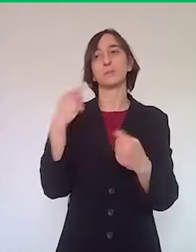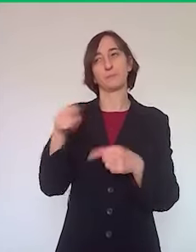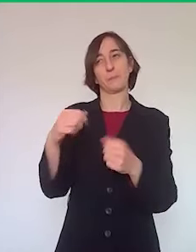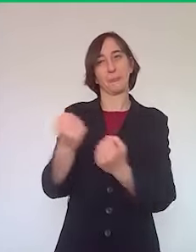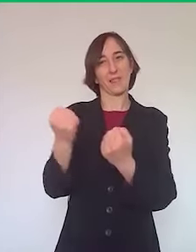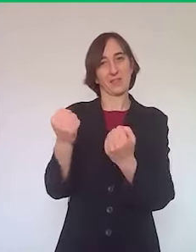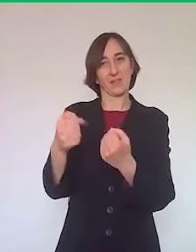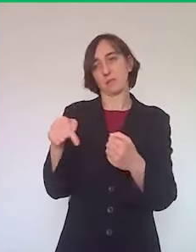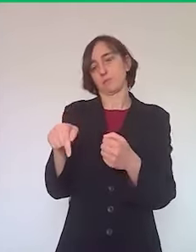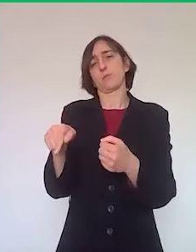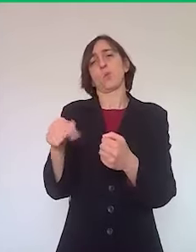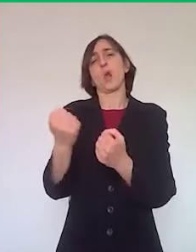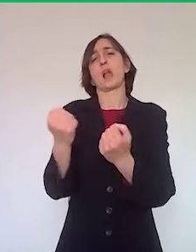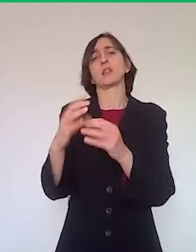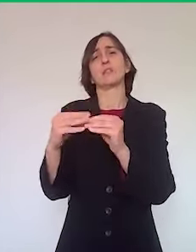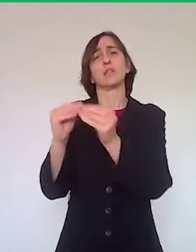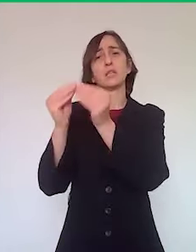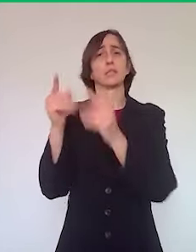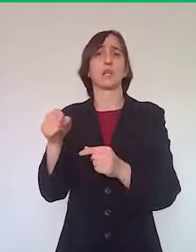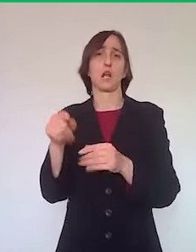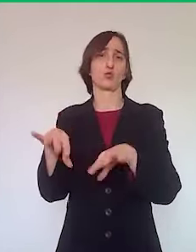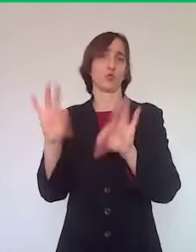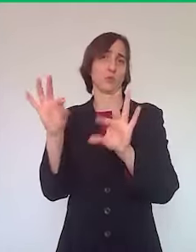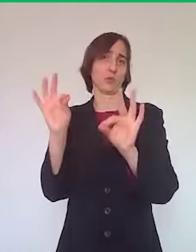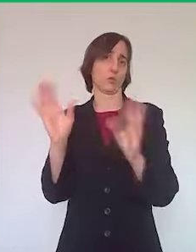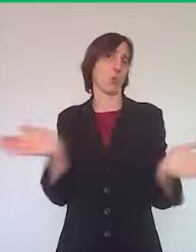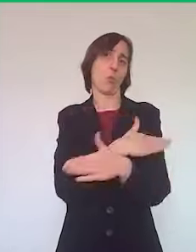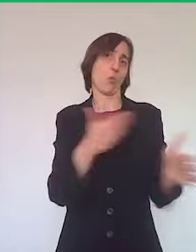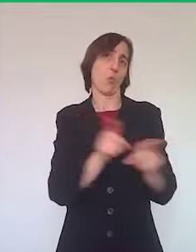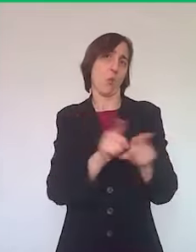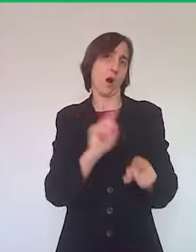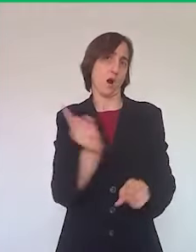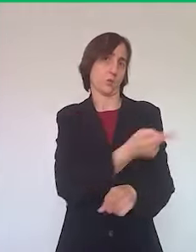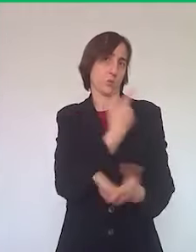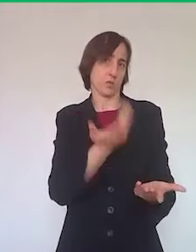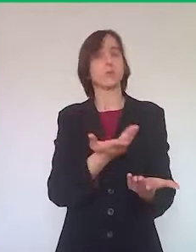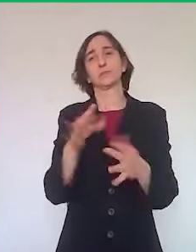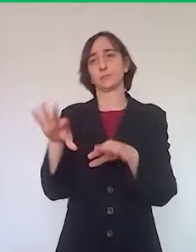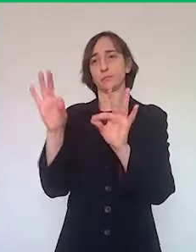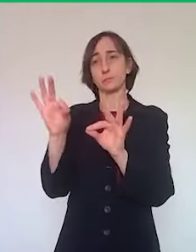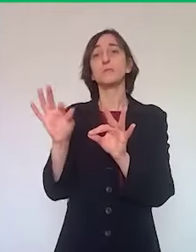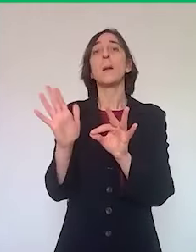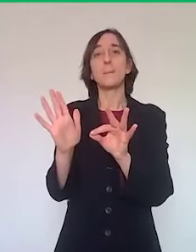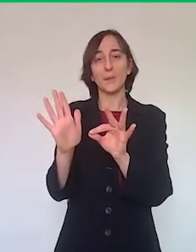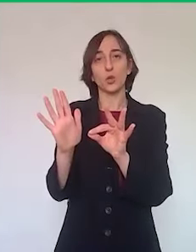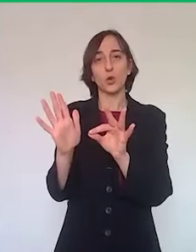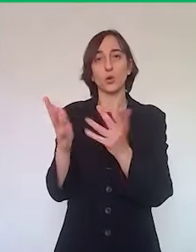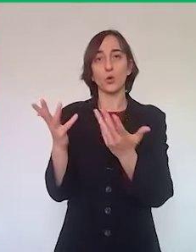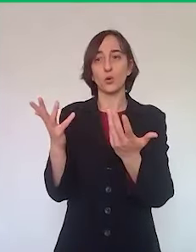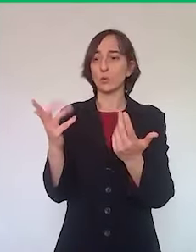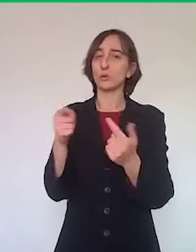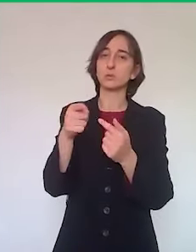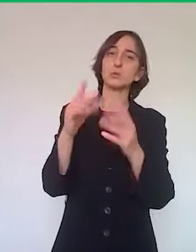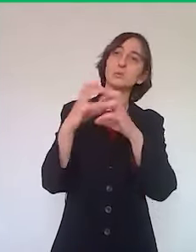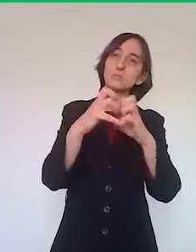sospese come tutte le altre attività economiche e però si tratta di non interrompere la possibilità di vivere delle imprese coinvolte nella